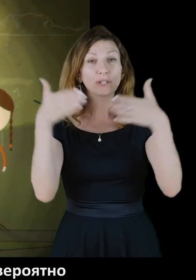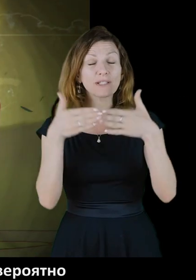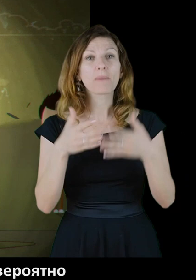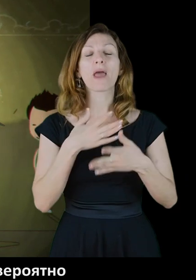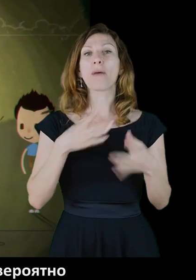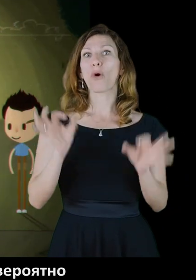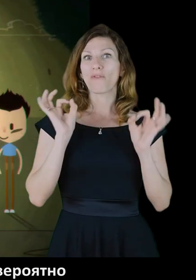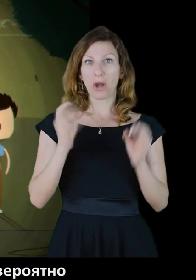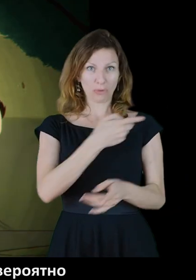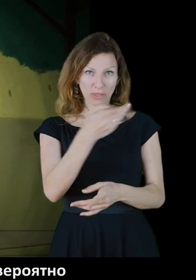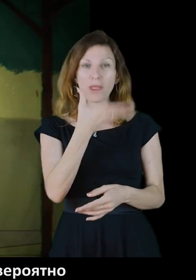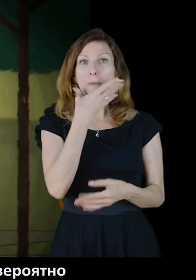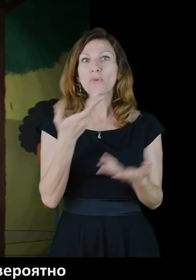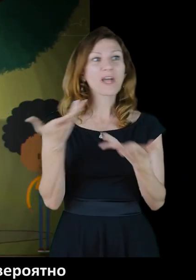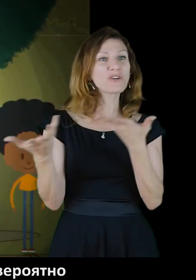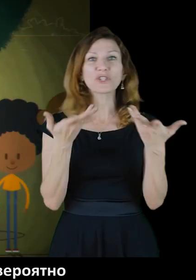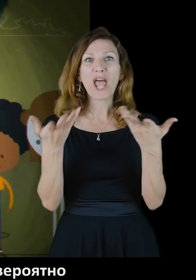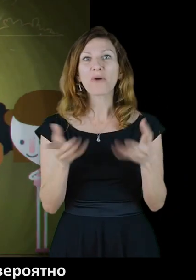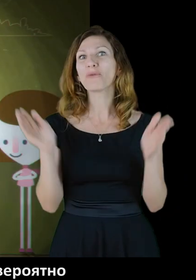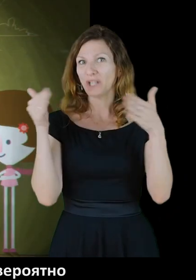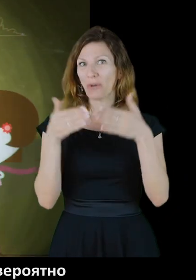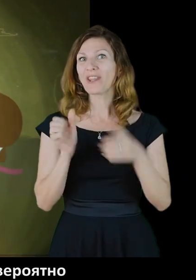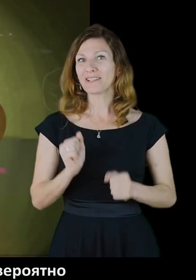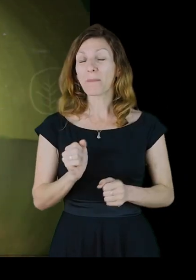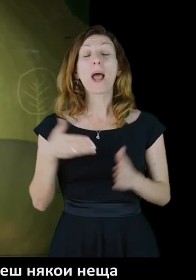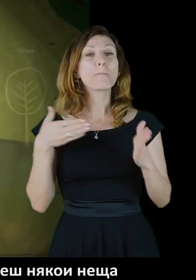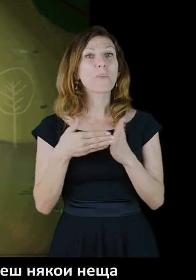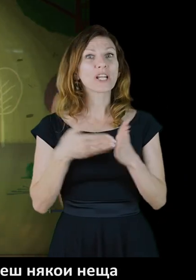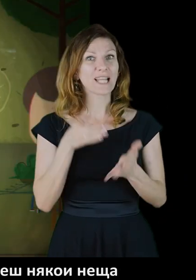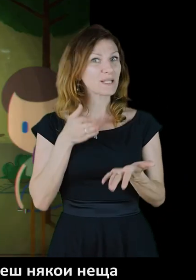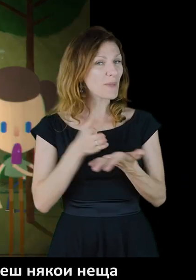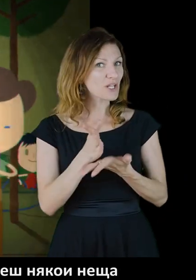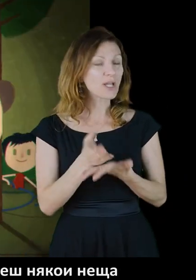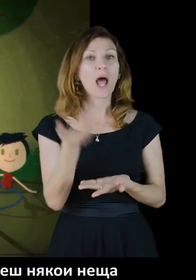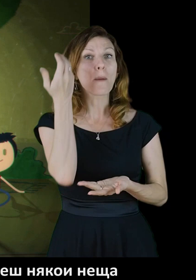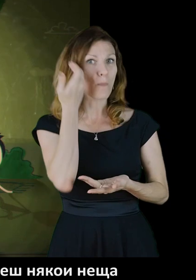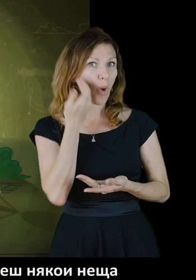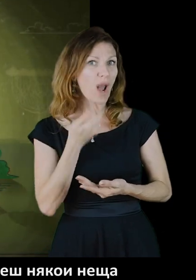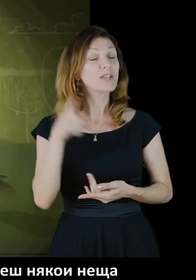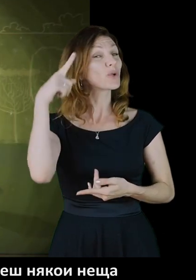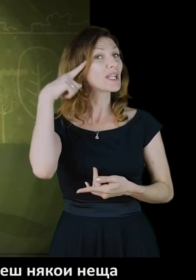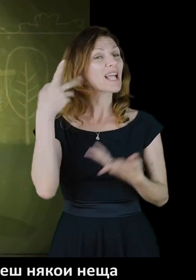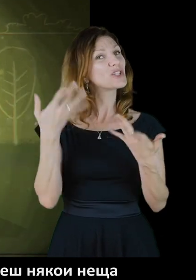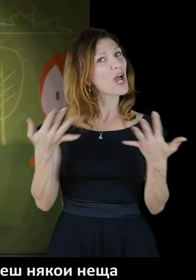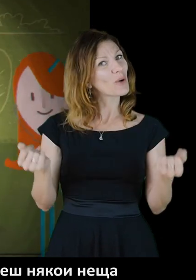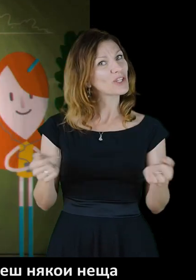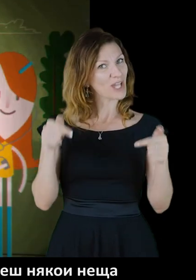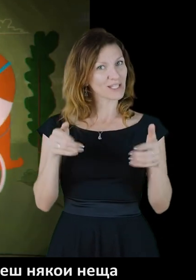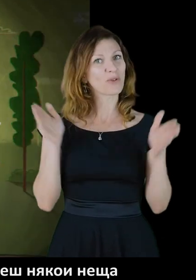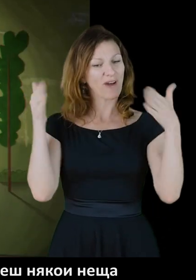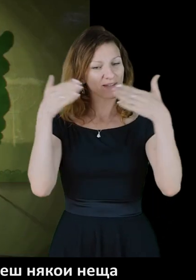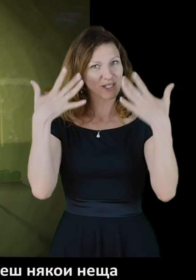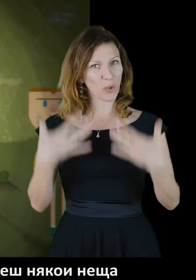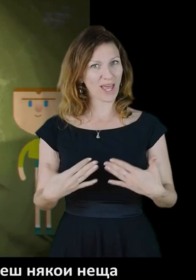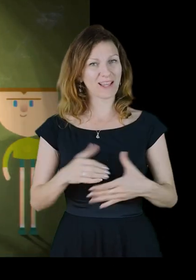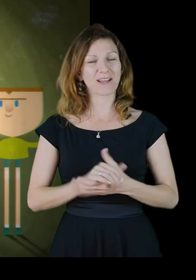аутисти и е много вероятно да познаваш някого с аутизъм. И поради тази причина е полезно да знаеш някои неща за